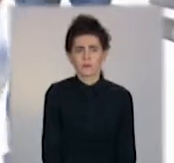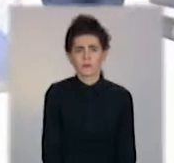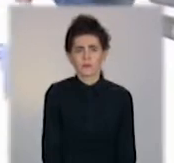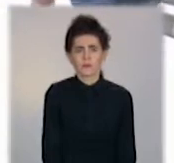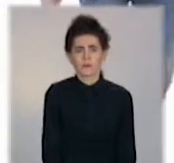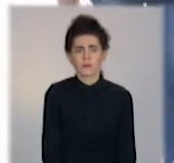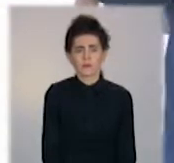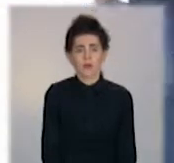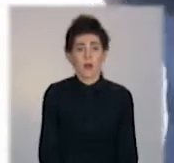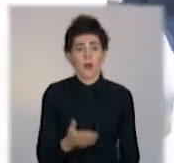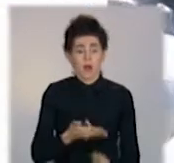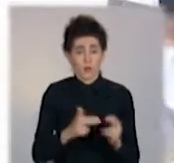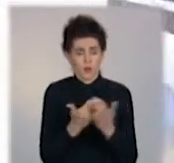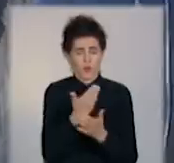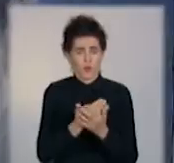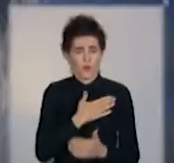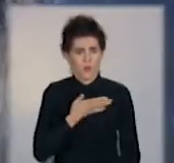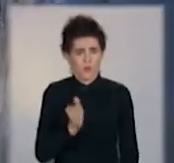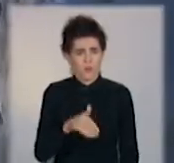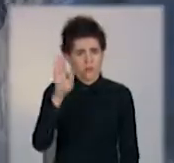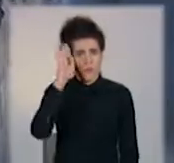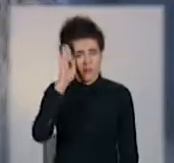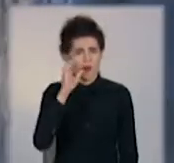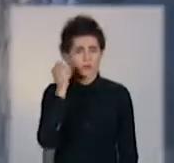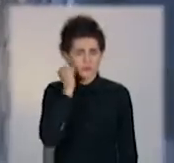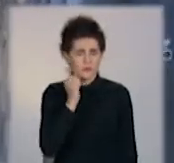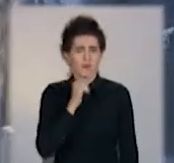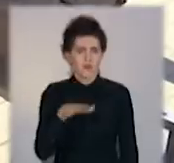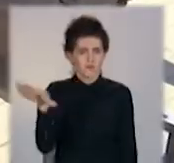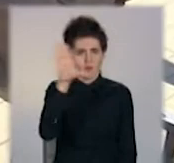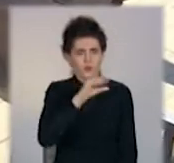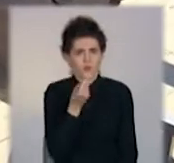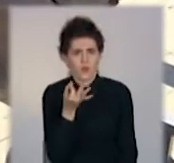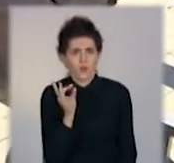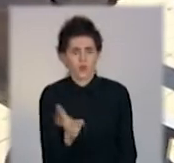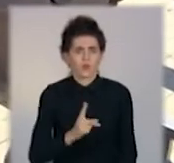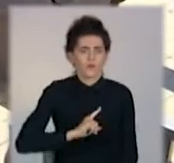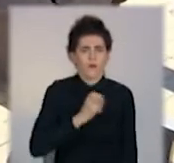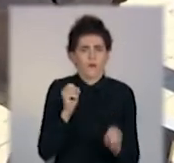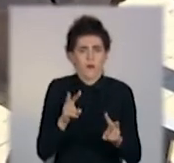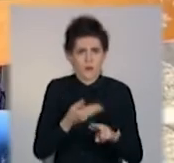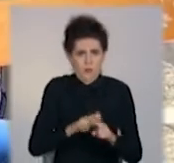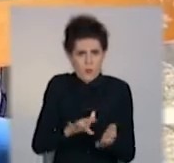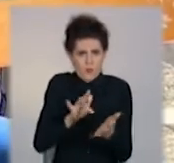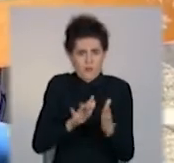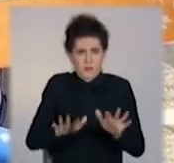Новина про смерть літнього чоловіка шокувала містян, бо це перший випадок коронавірусу в Дружківці.